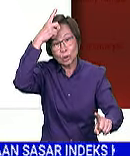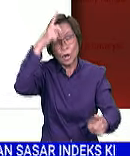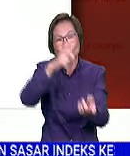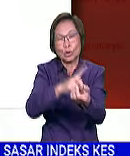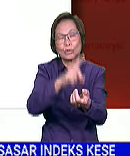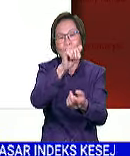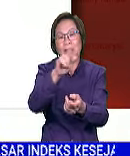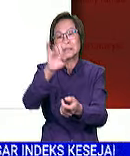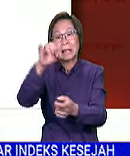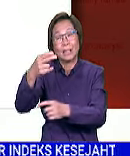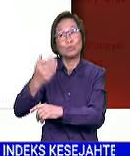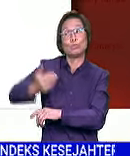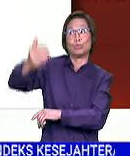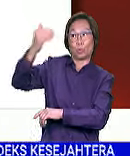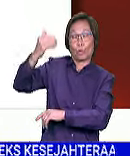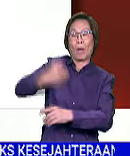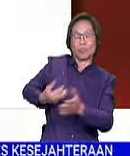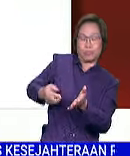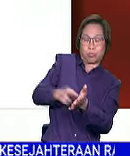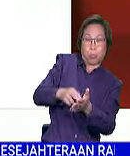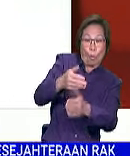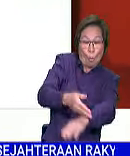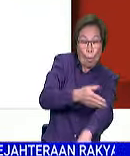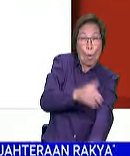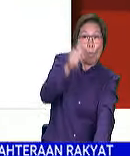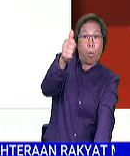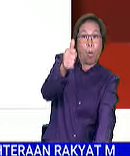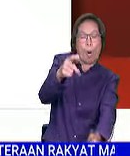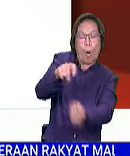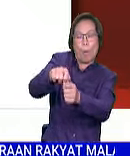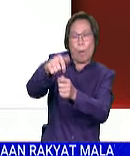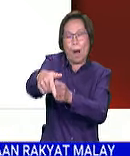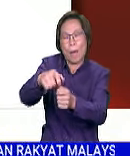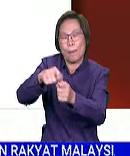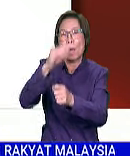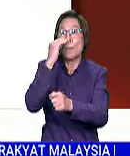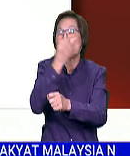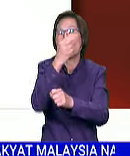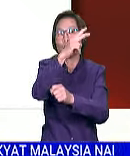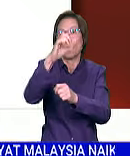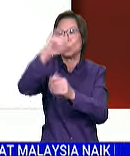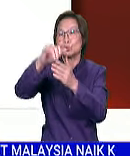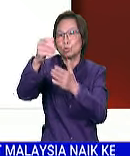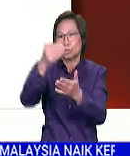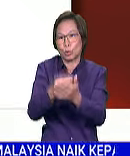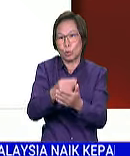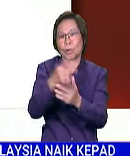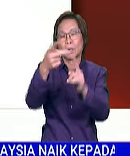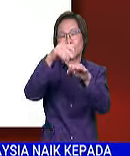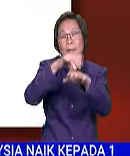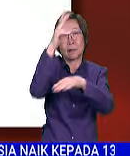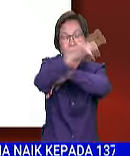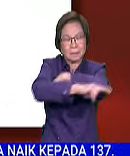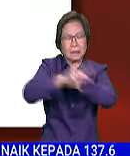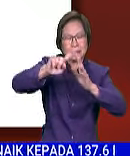Dr. Saleh Said Keruak yang mempunyai rekod prestasi yang baik dalam membayar dividen lebih RM200 juta kepada Kerajaan